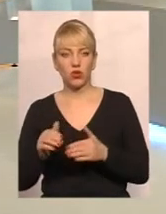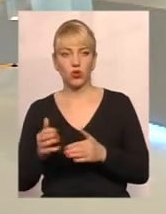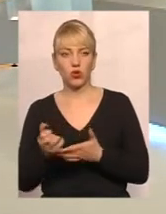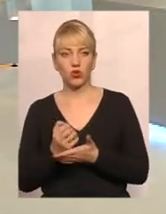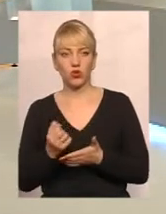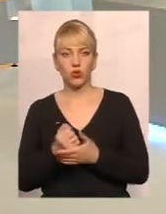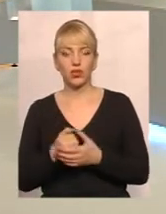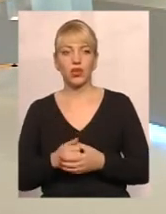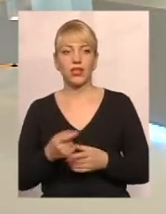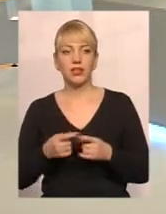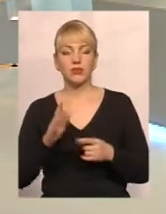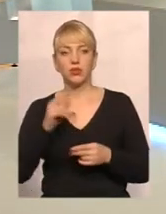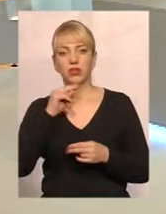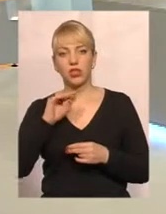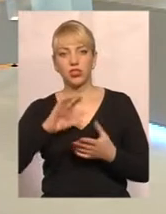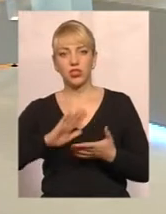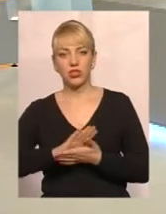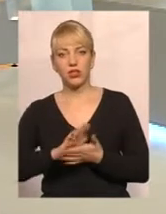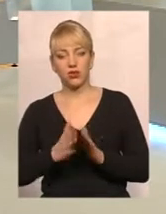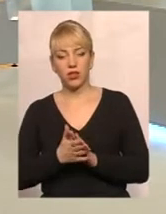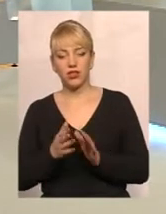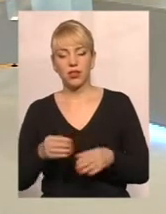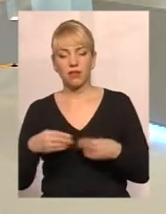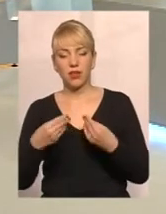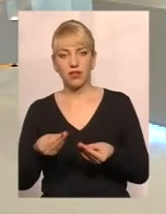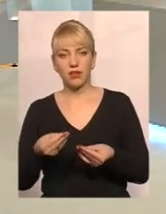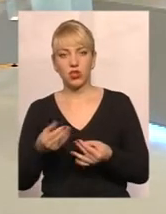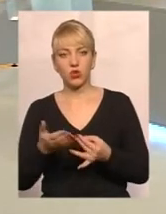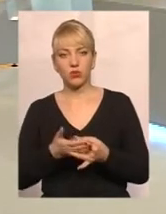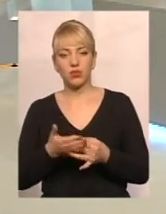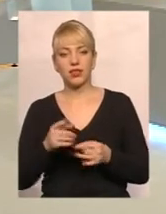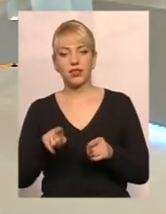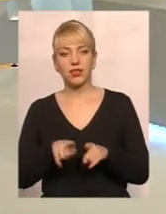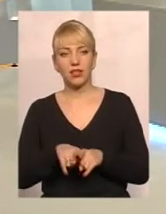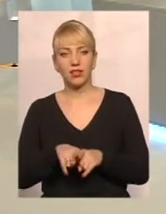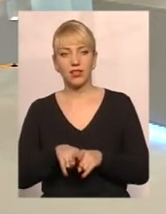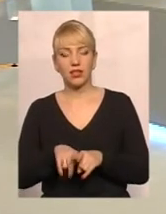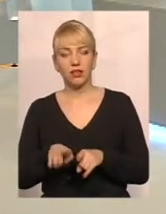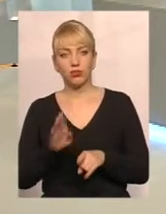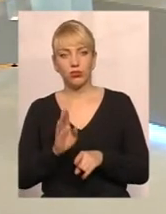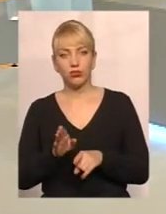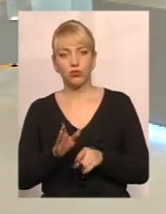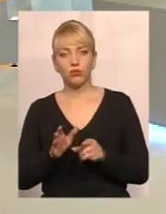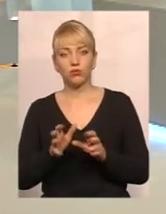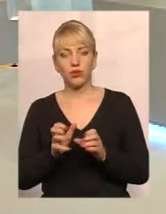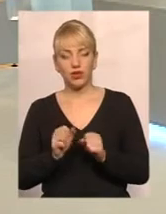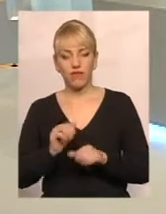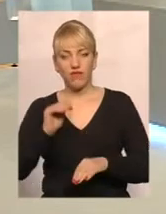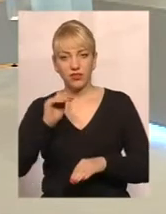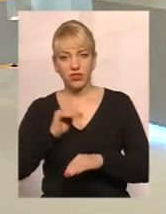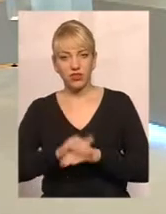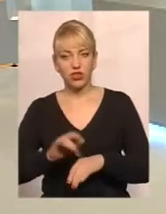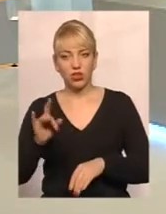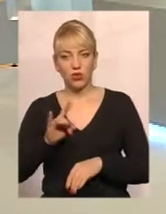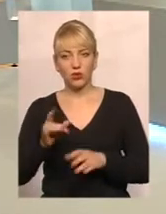це буде краща ситуація при призначенні субсидії, оскільки таким чином будуть братися в дохід фактичні розміри